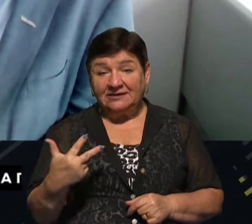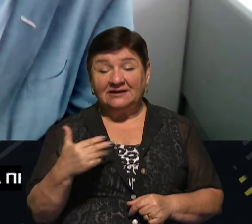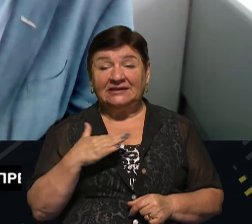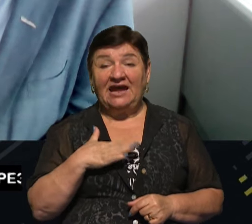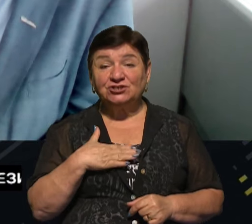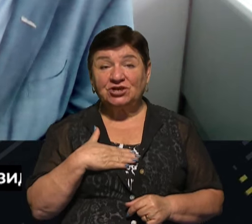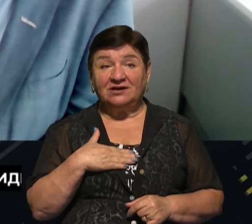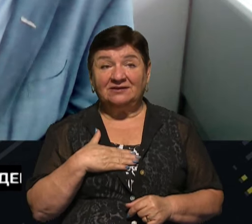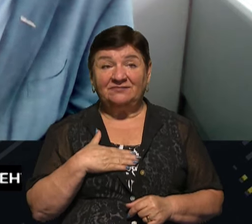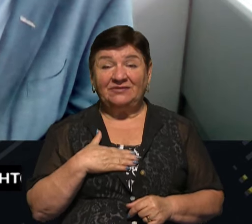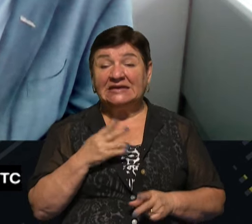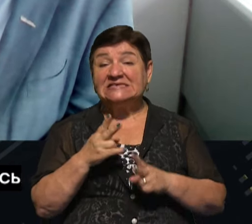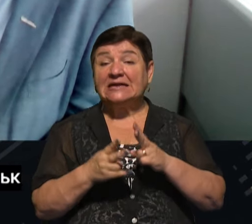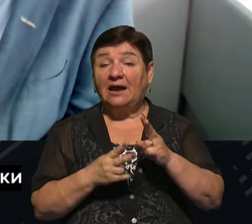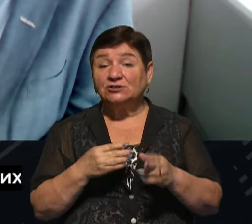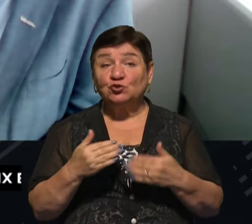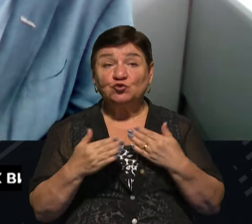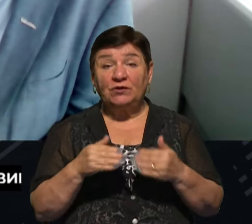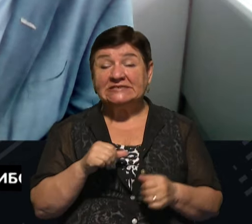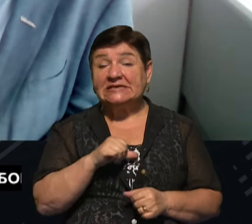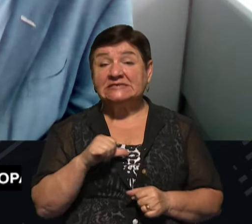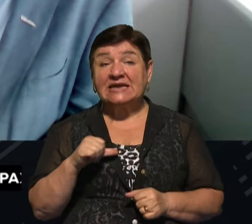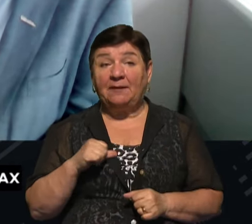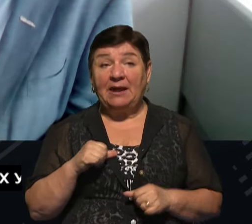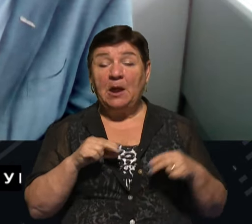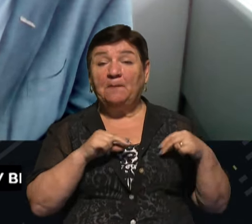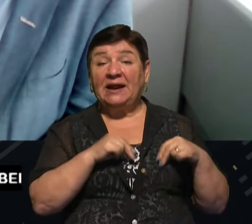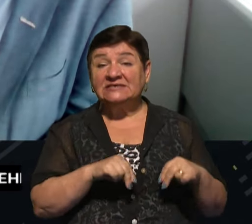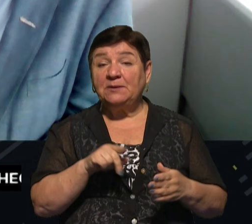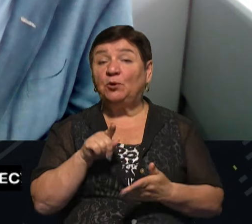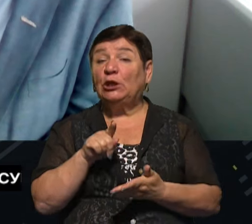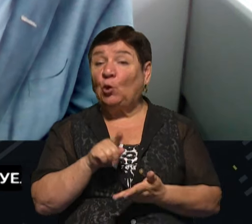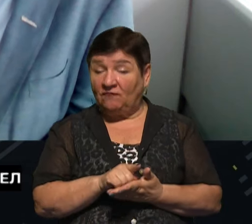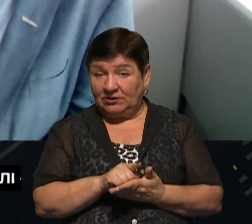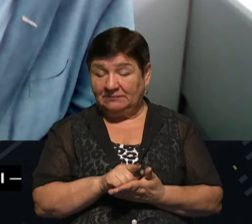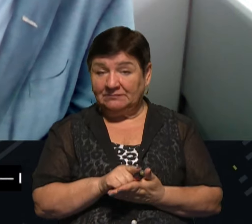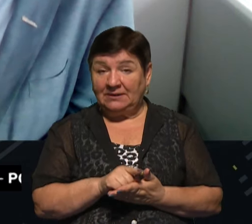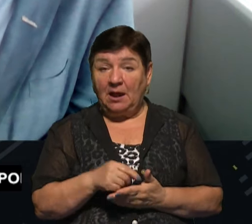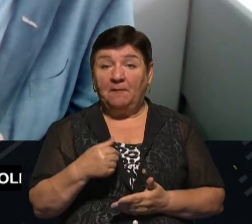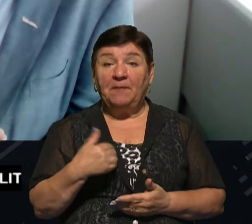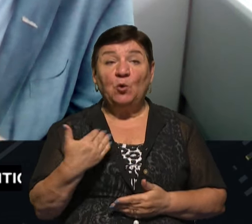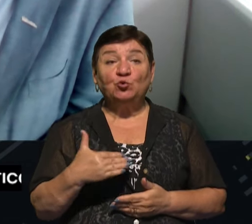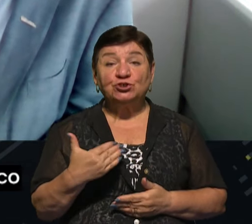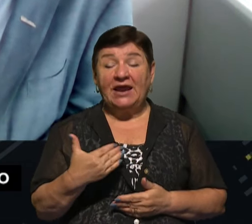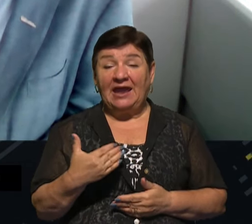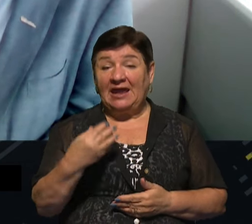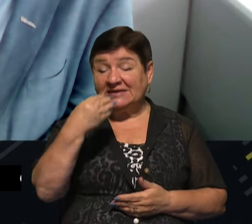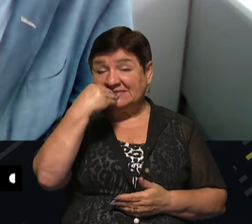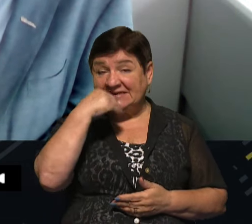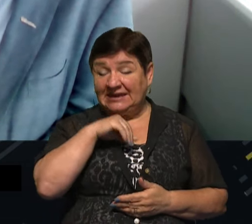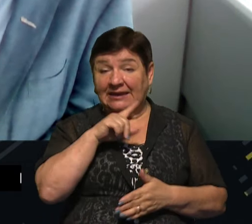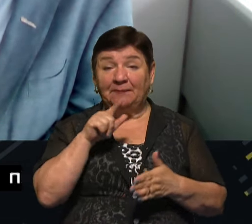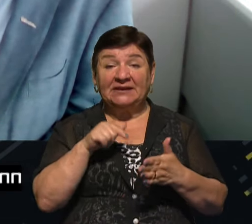скарг стосуються саме праці податкової. Так що ми вже з'їли зуби на питаннях